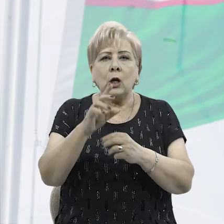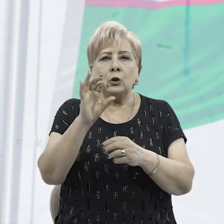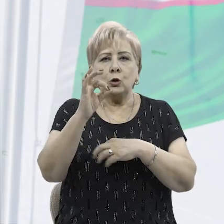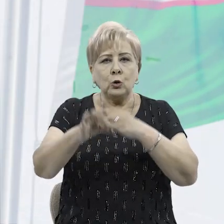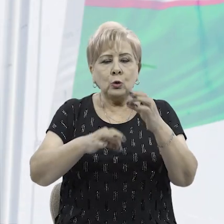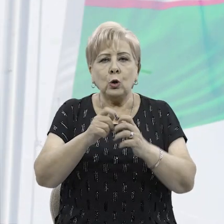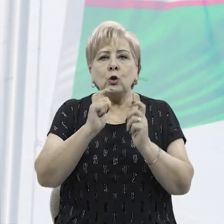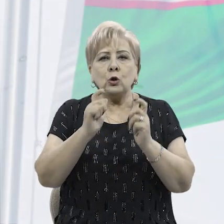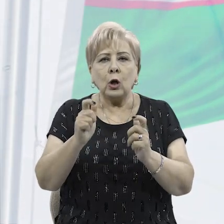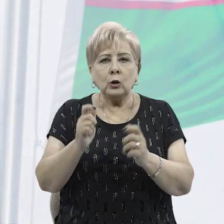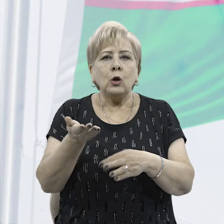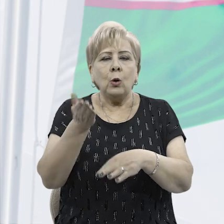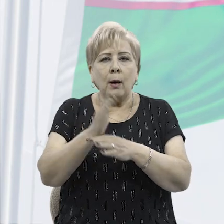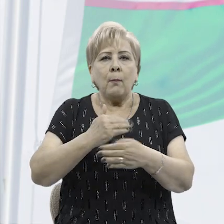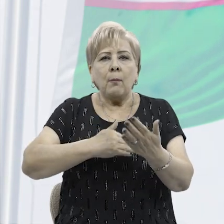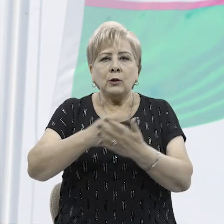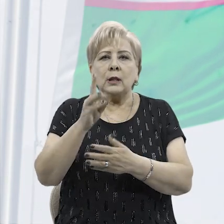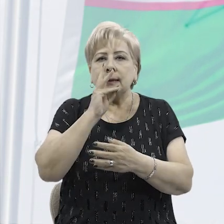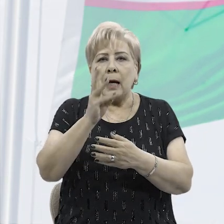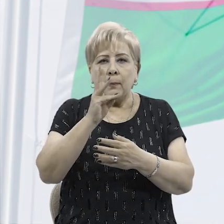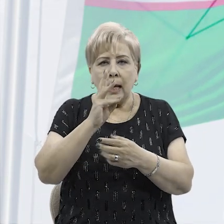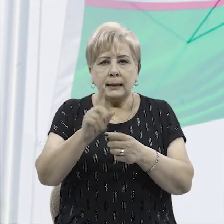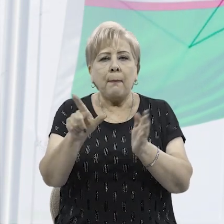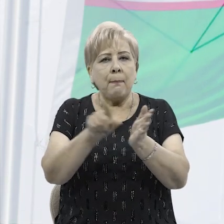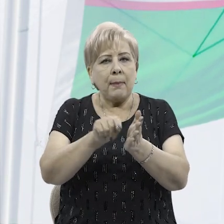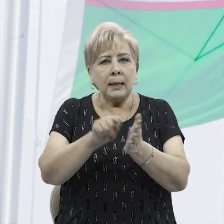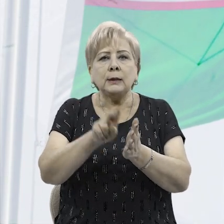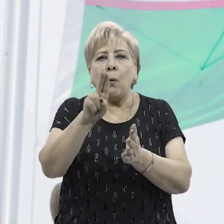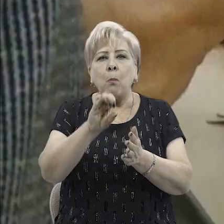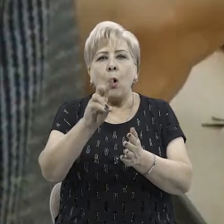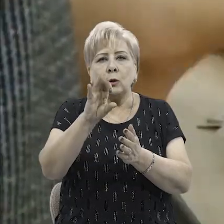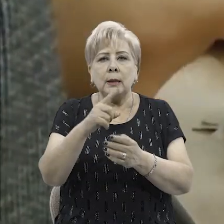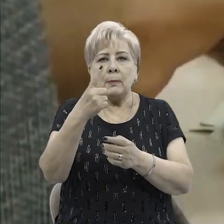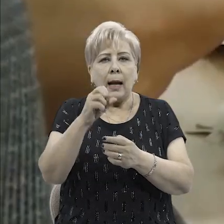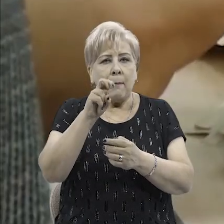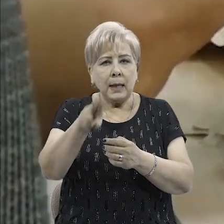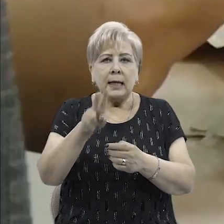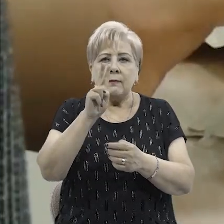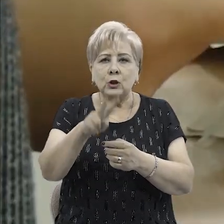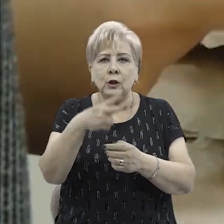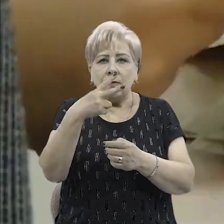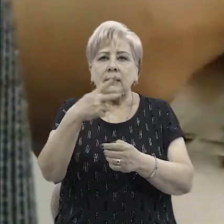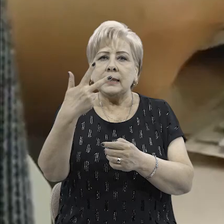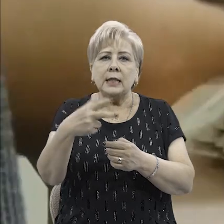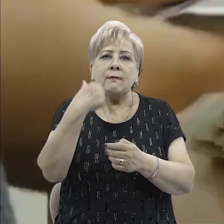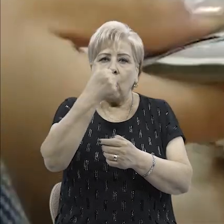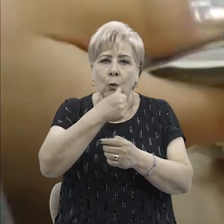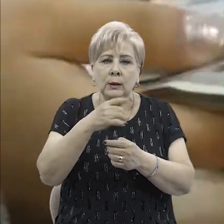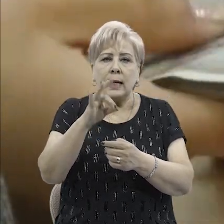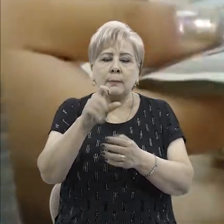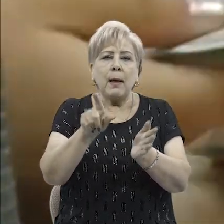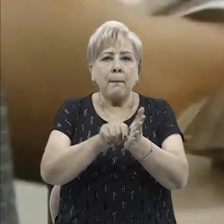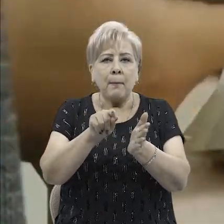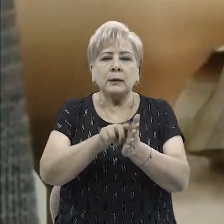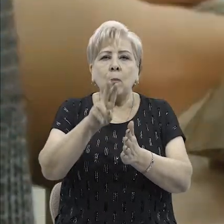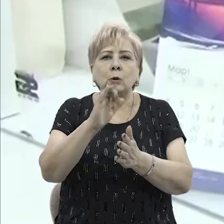Согласно указу президента о повышении размеров заработной платы, пенсии и пособий, с 1 апреля 2023 года размер